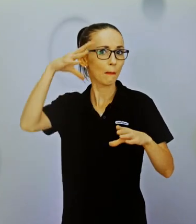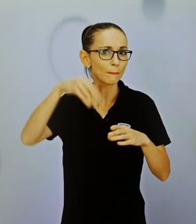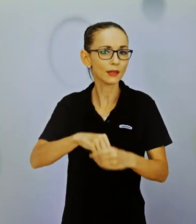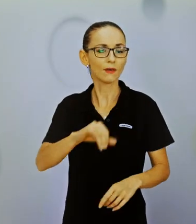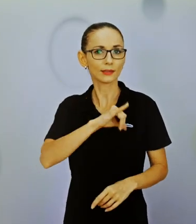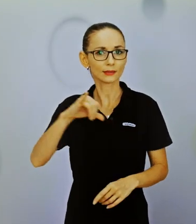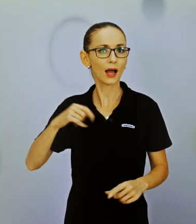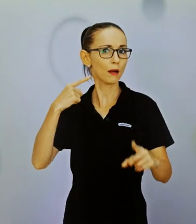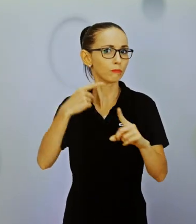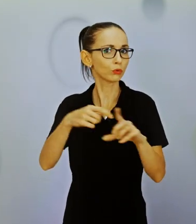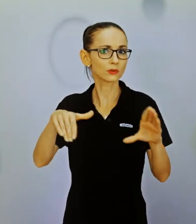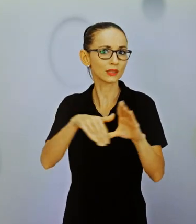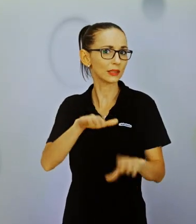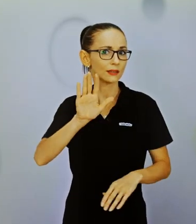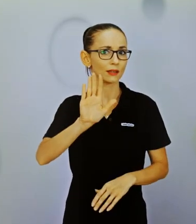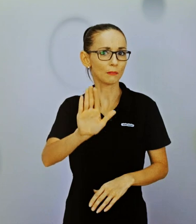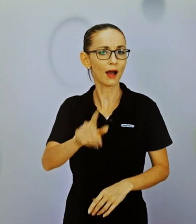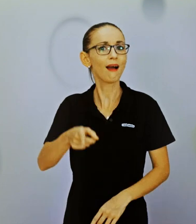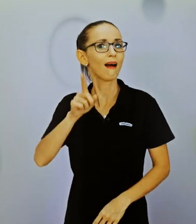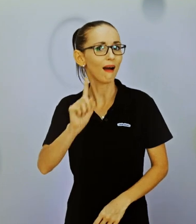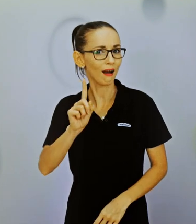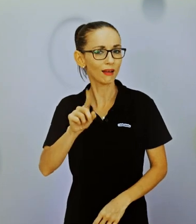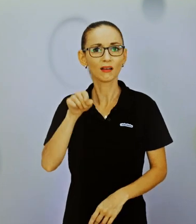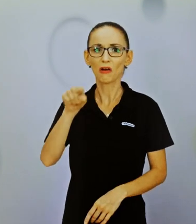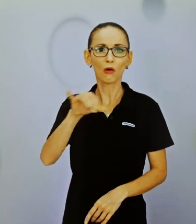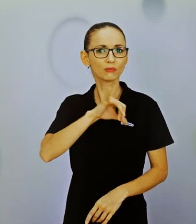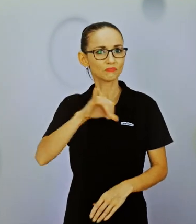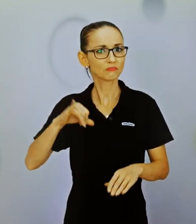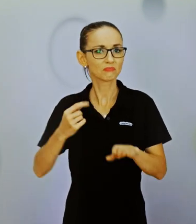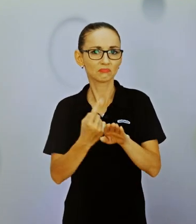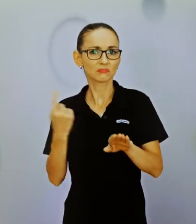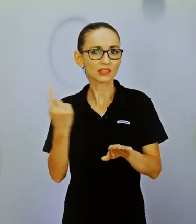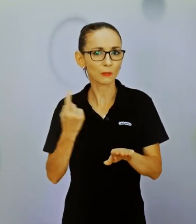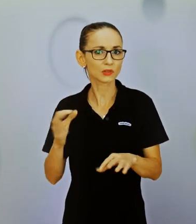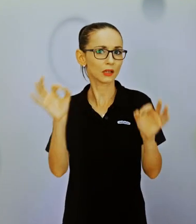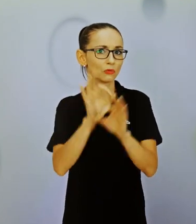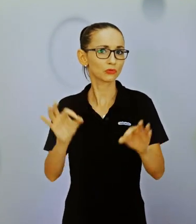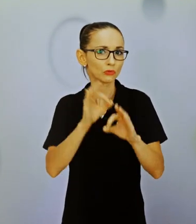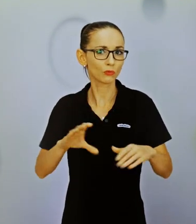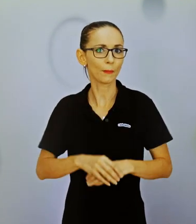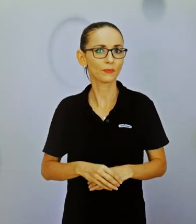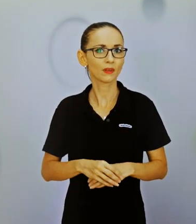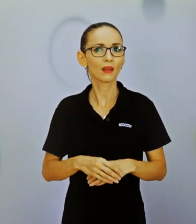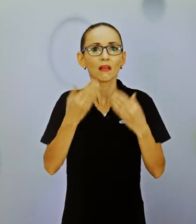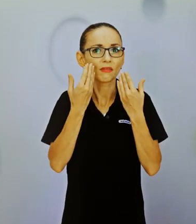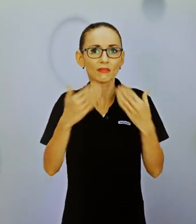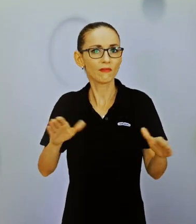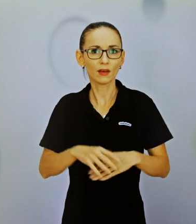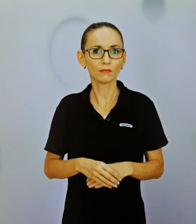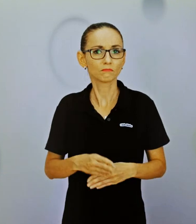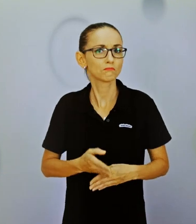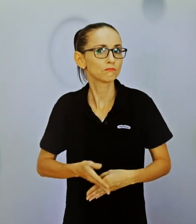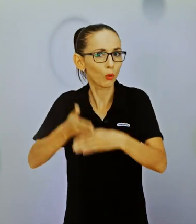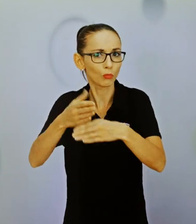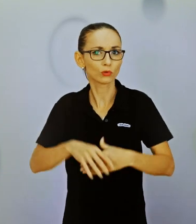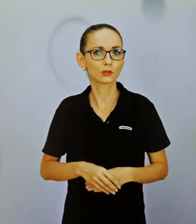inde a môže byť úplne závislý na tom, že proste robí veci iba vďaka alebo starajú sa o